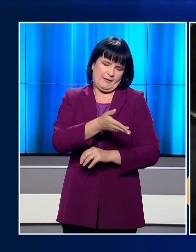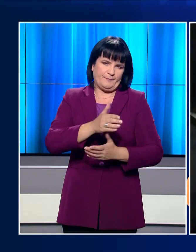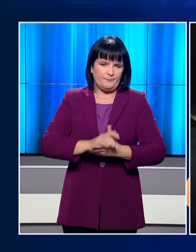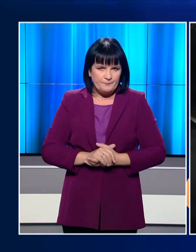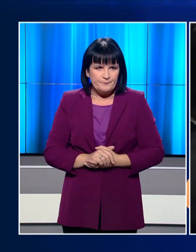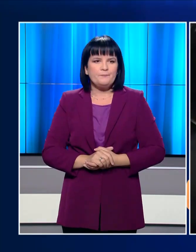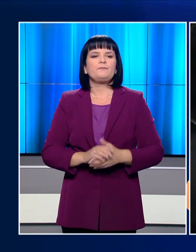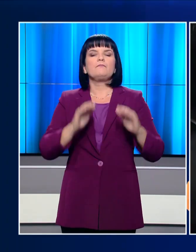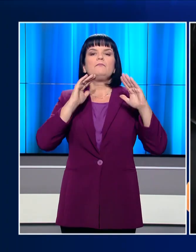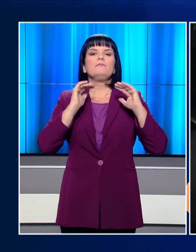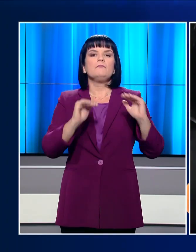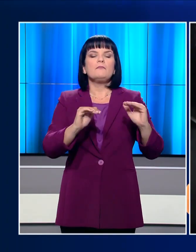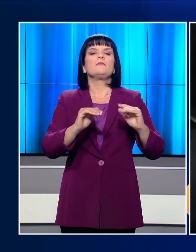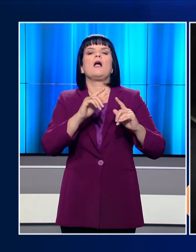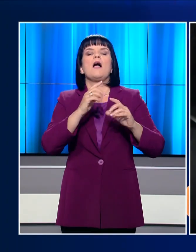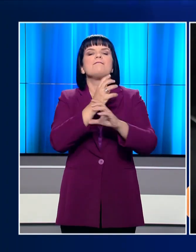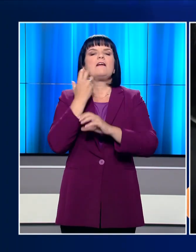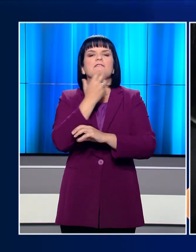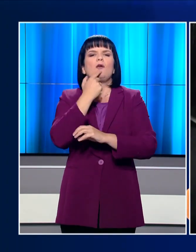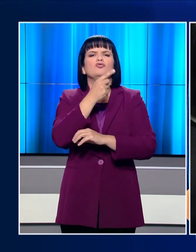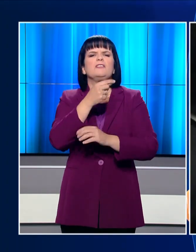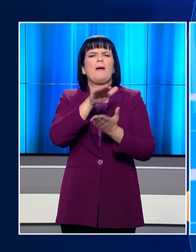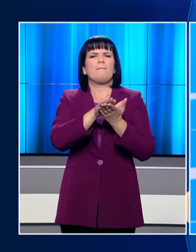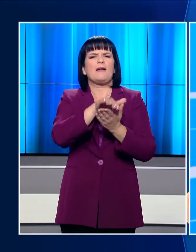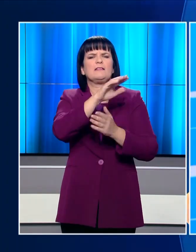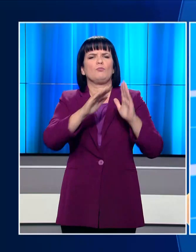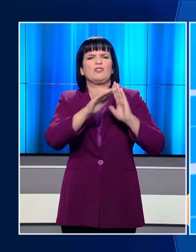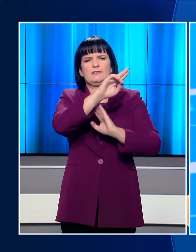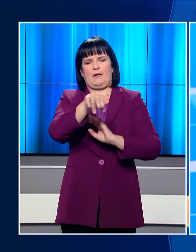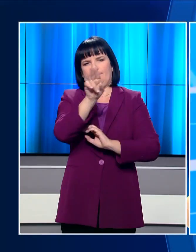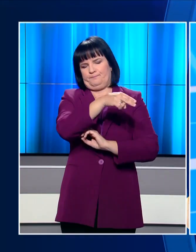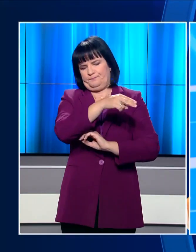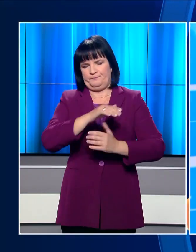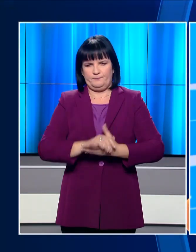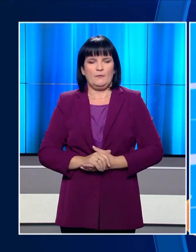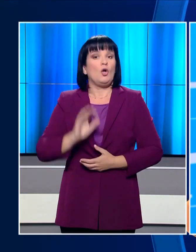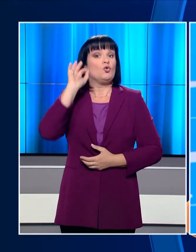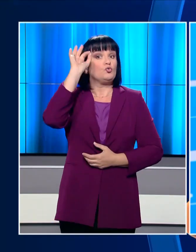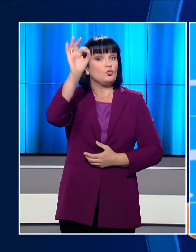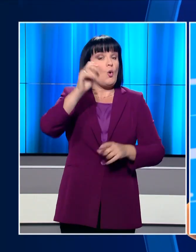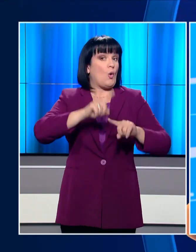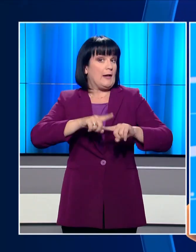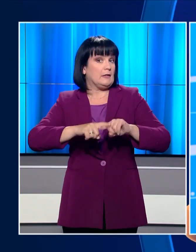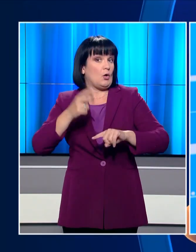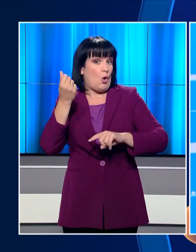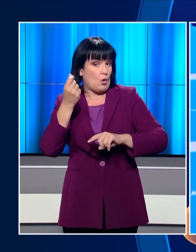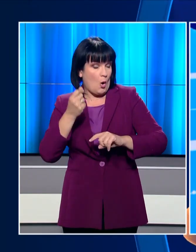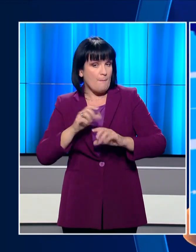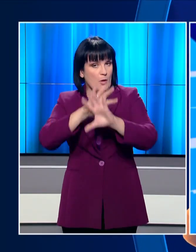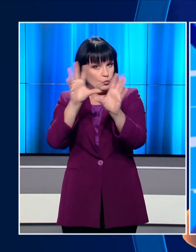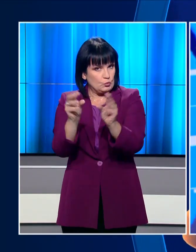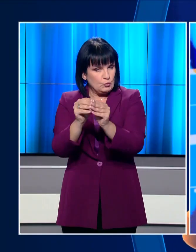Να αρθεί το καθεστώς προστασίες των μαρτύρων ζητά Ευαγγελός Βενιζέλος. Μηνύματα για τους στόχους και την πορεία της ελληνικής οικονομίας